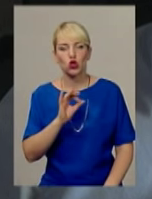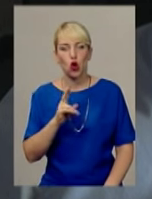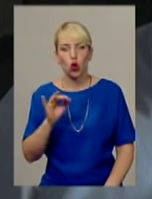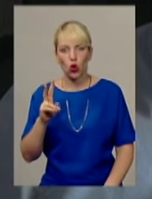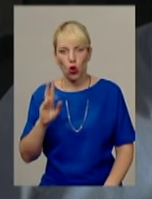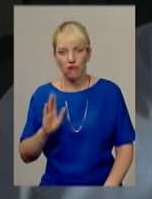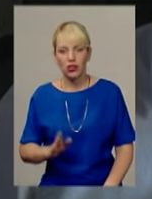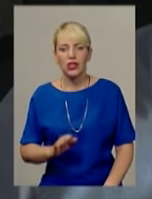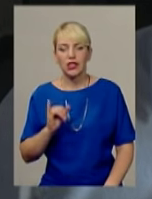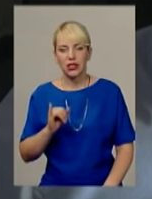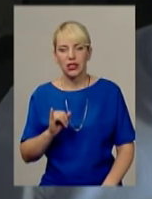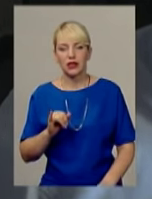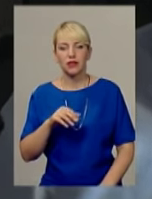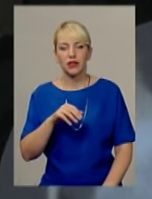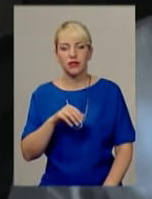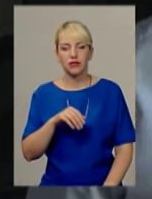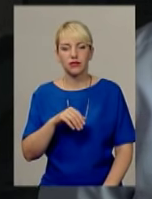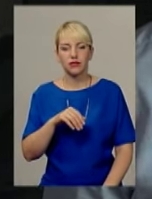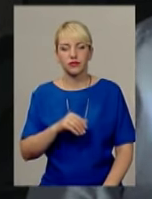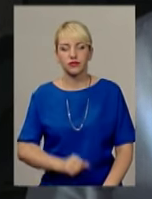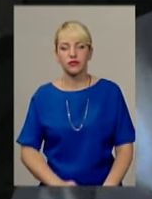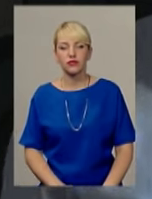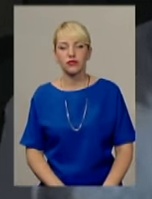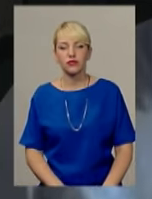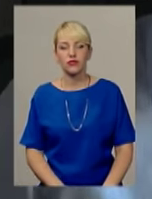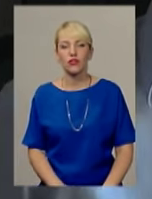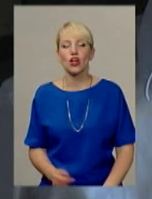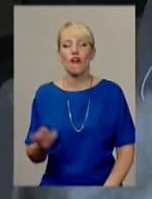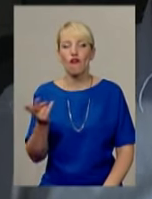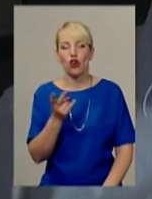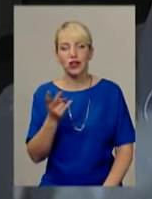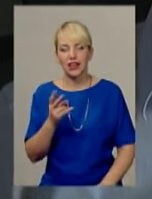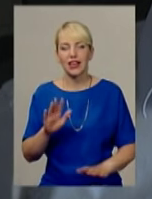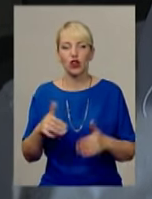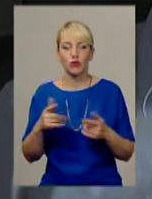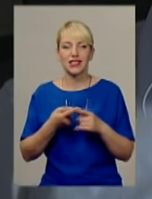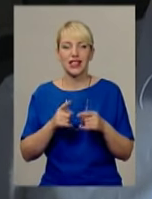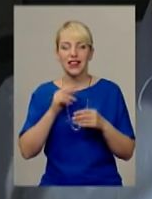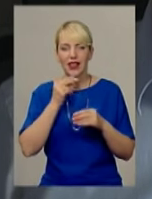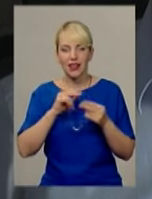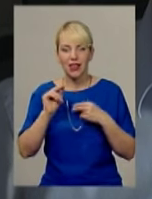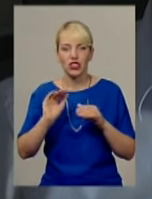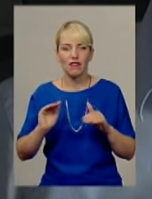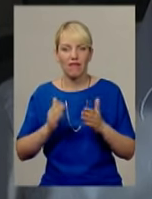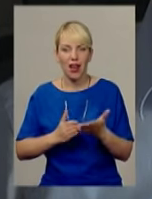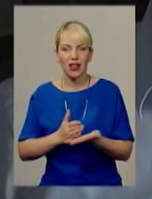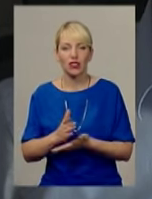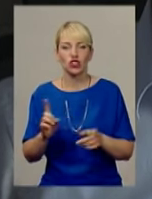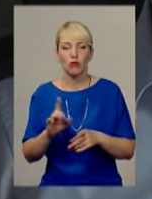вони порекомендували, що це найкращий варіант для того, щоб була